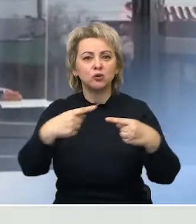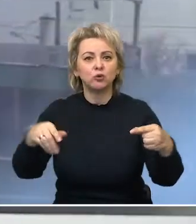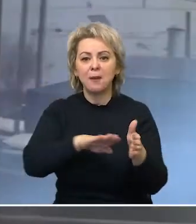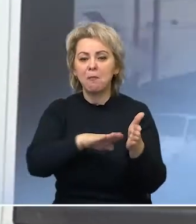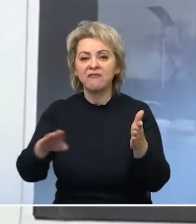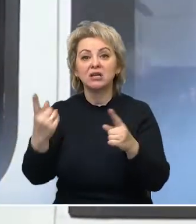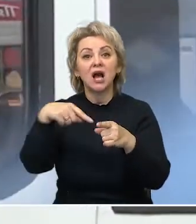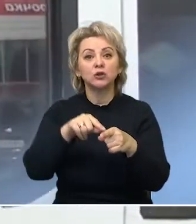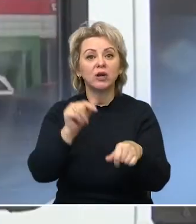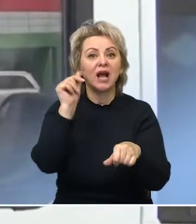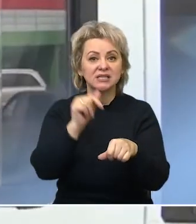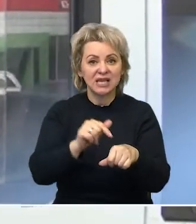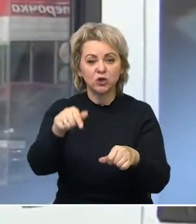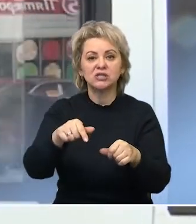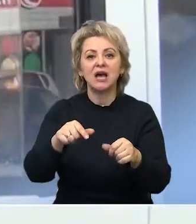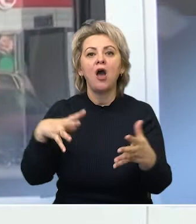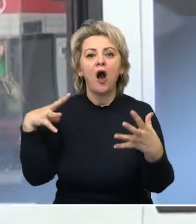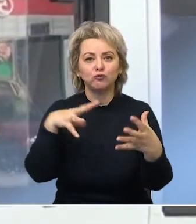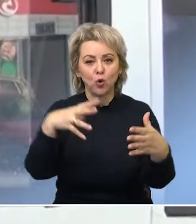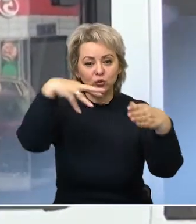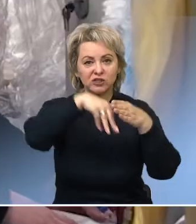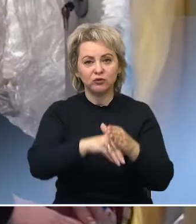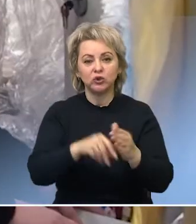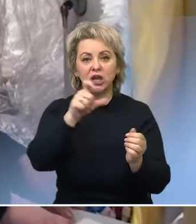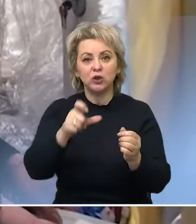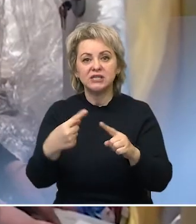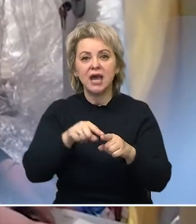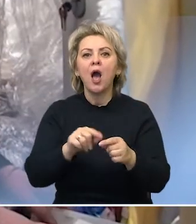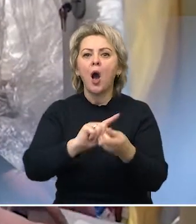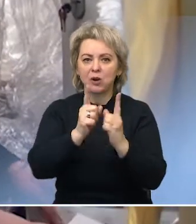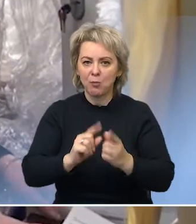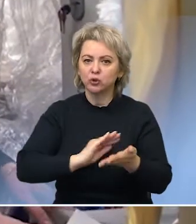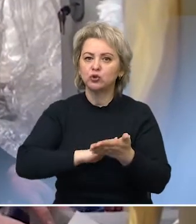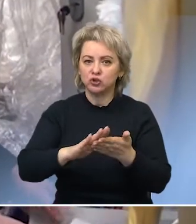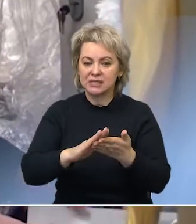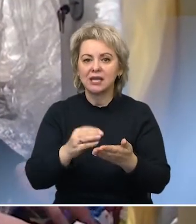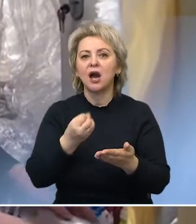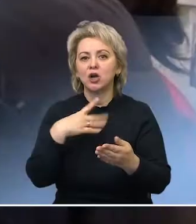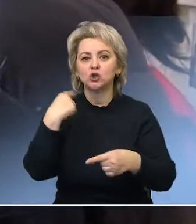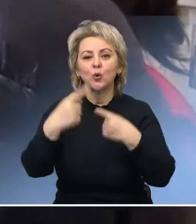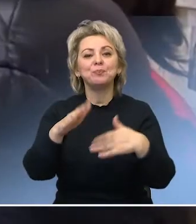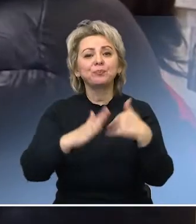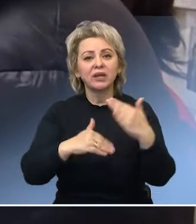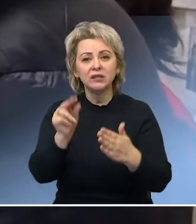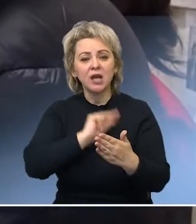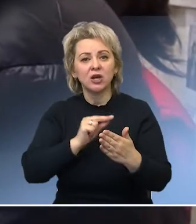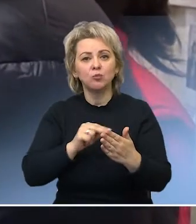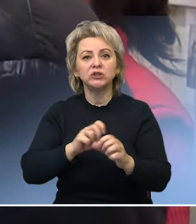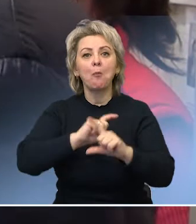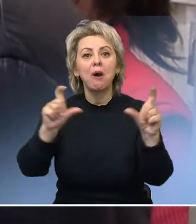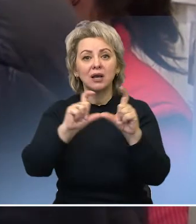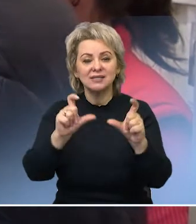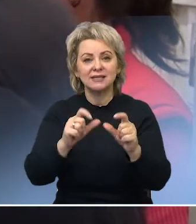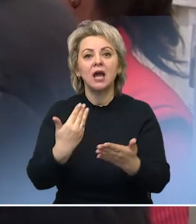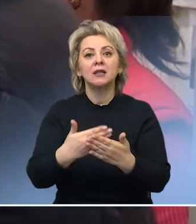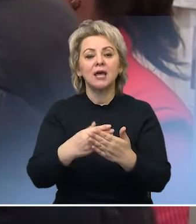соприкасаются в салонах автобусов пассажиры, подвергаются обработке. Хорошо поставлена профилактическая работа в сетевых магазинах. Например, одна из